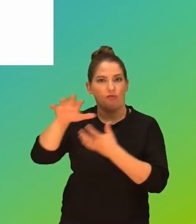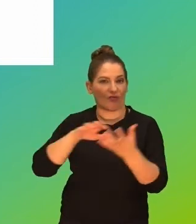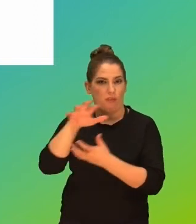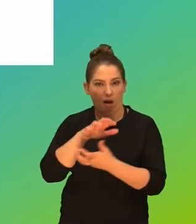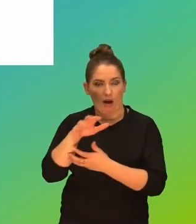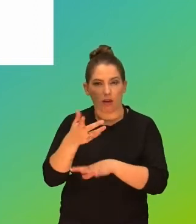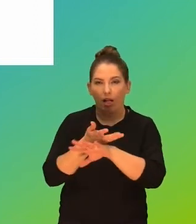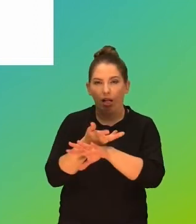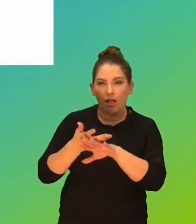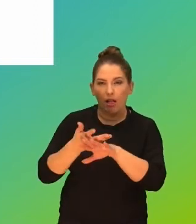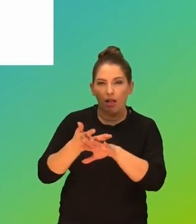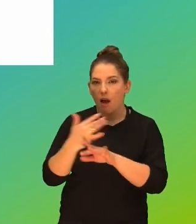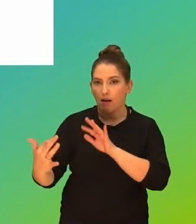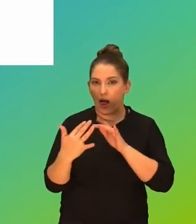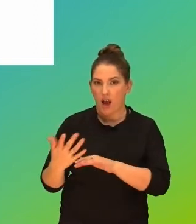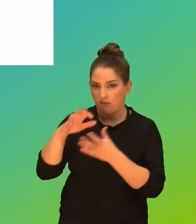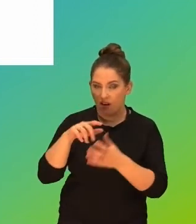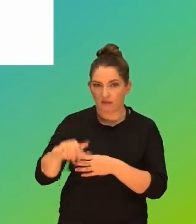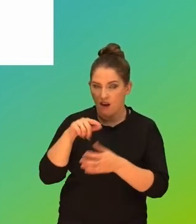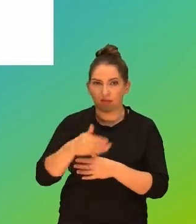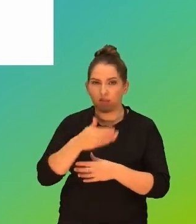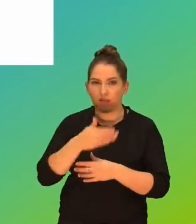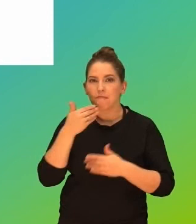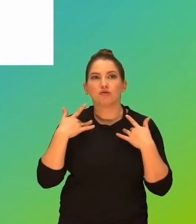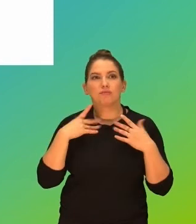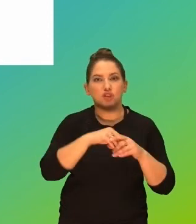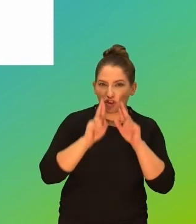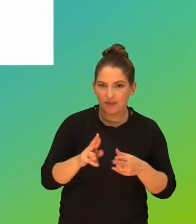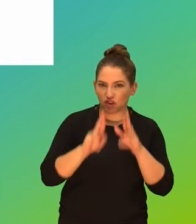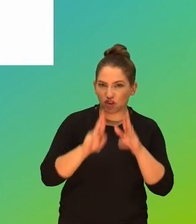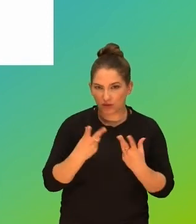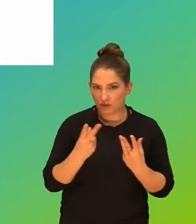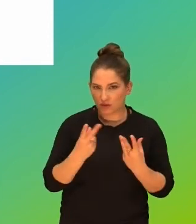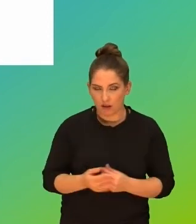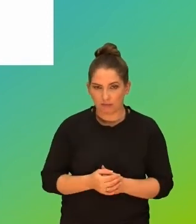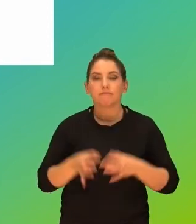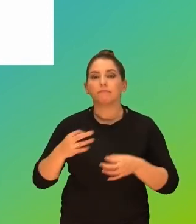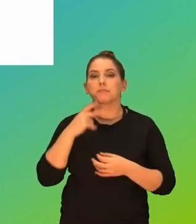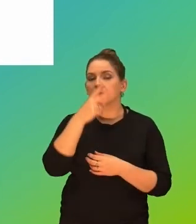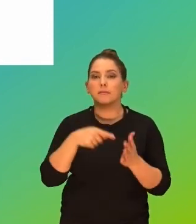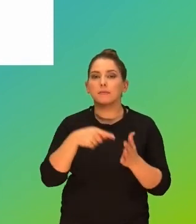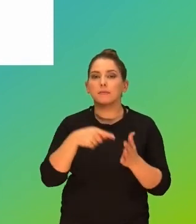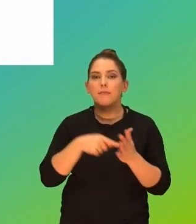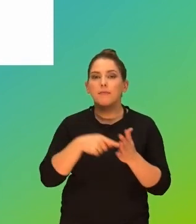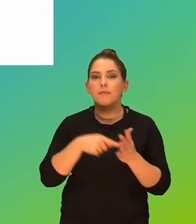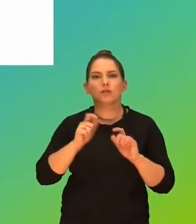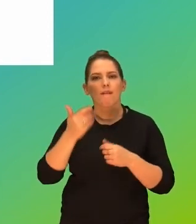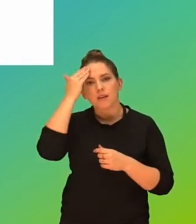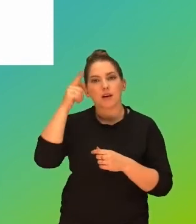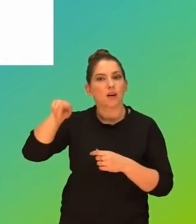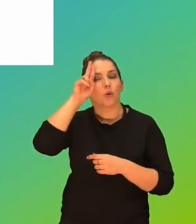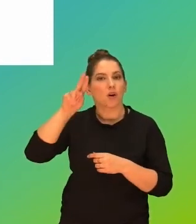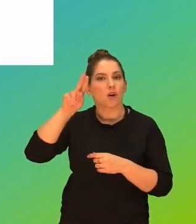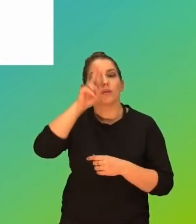zafałszowanego obrazu relacji, który no nie ma miejsca w rzeczywistości. I teraz jak popatrzymy na to, co o tym wiedzą